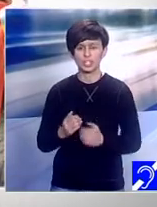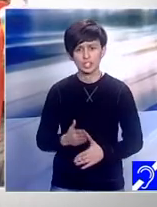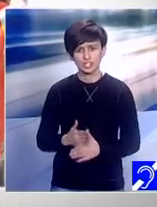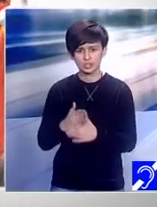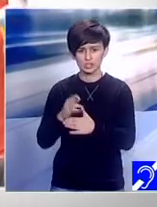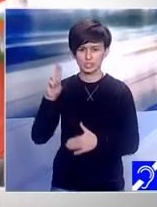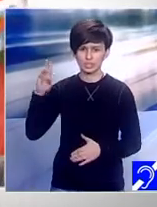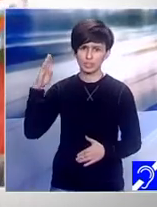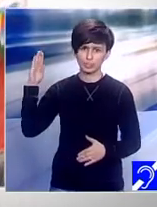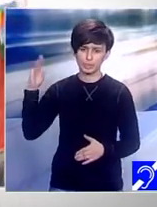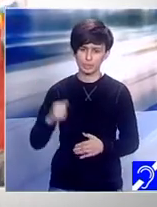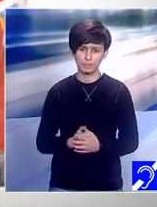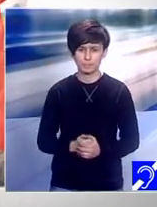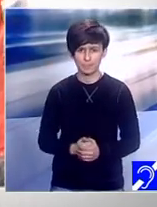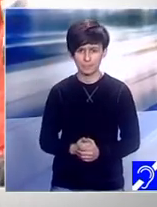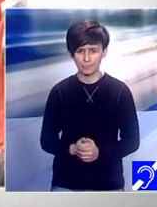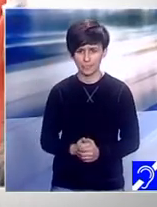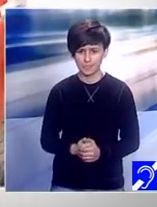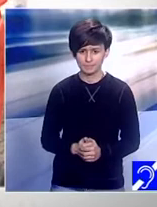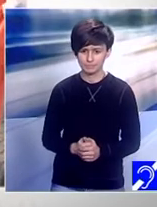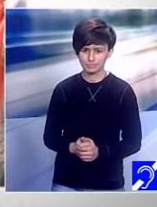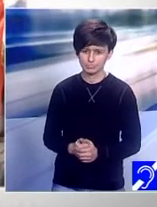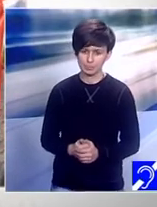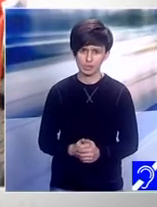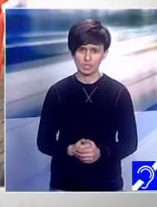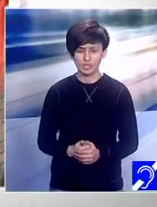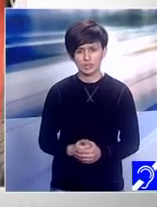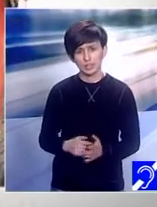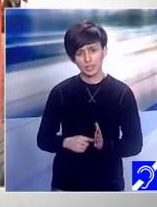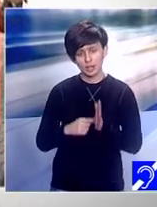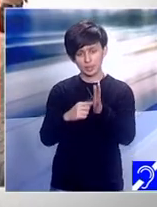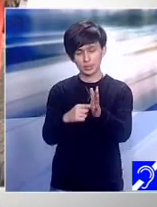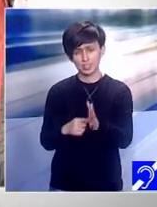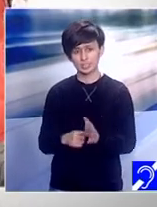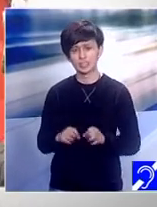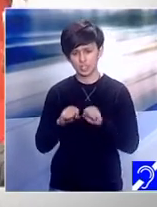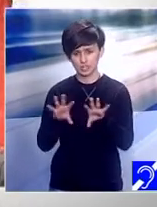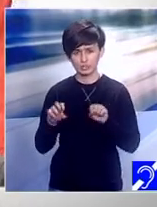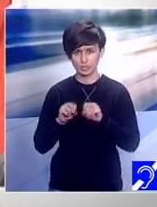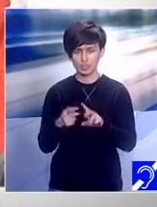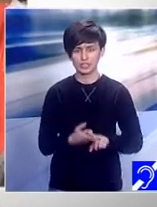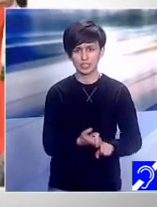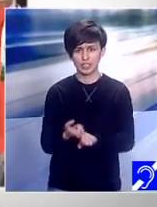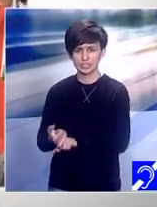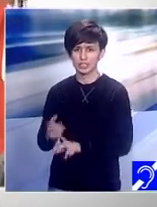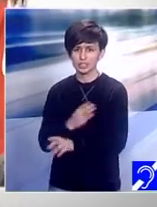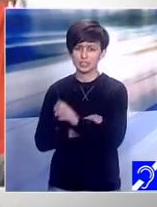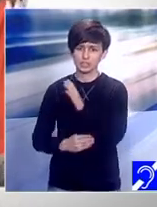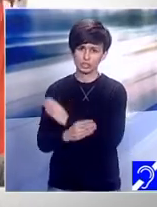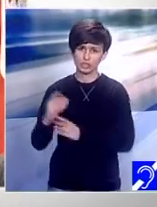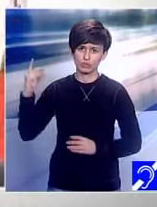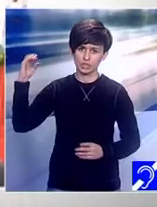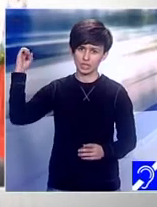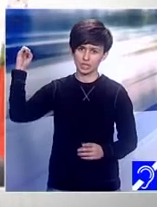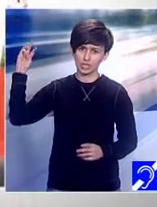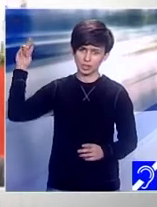cunoștințe în ceea ce au și simptomatologie a direcției de intervenție